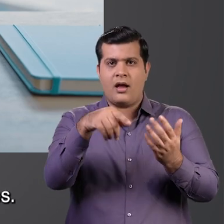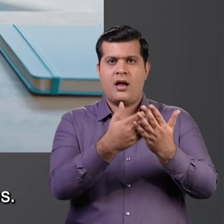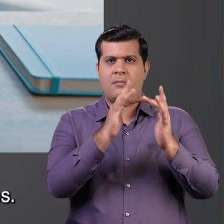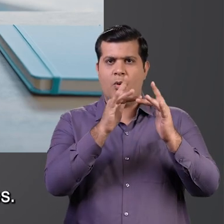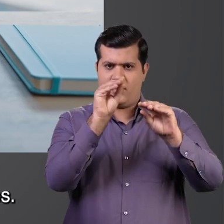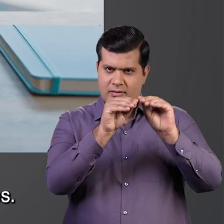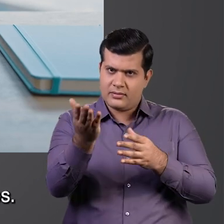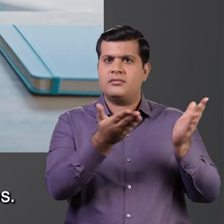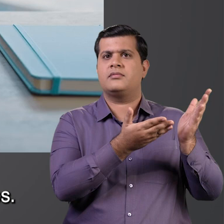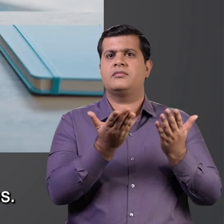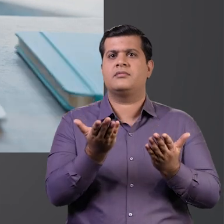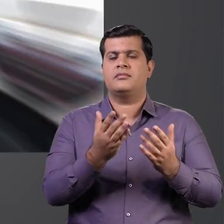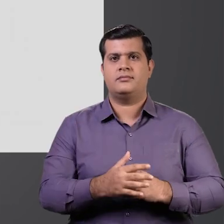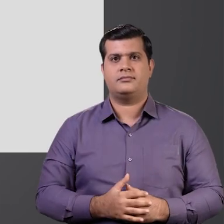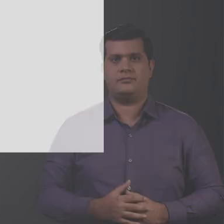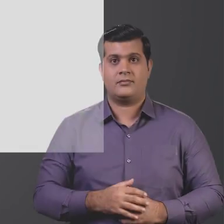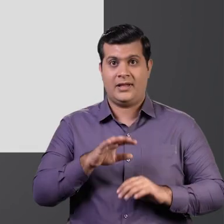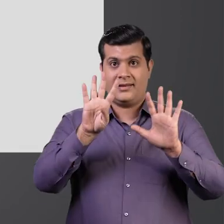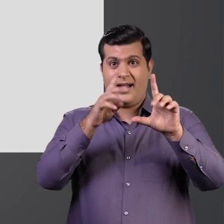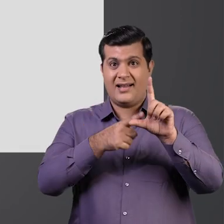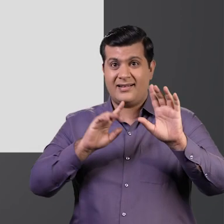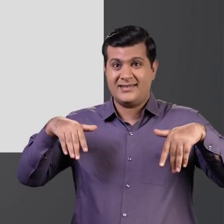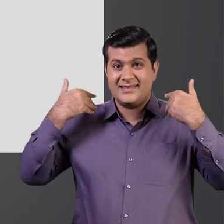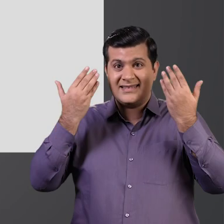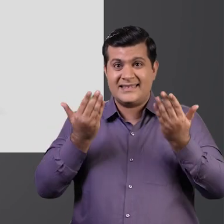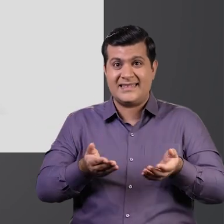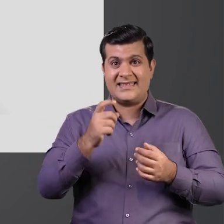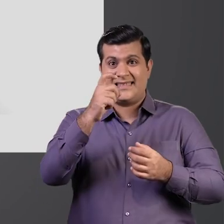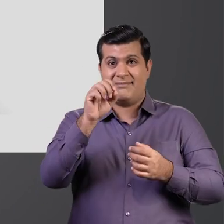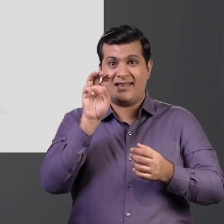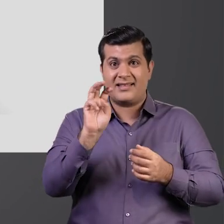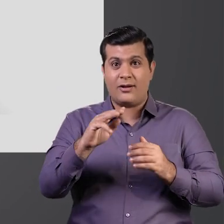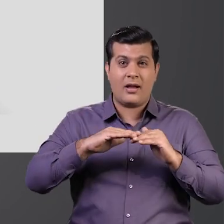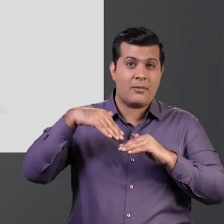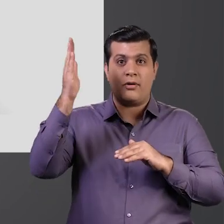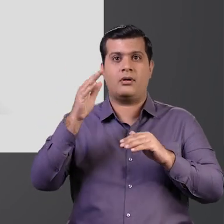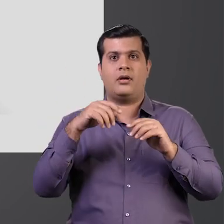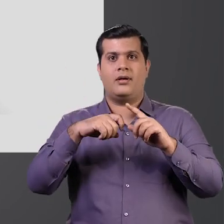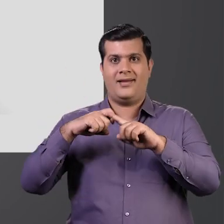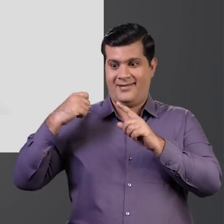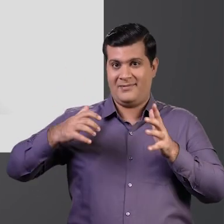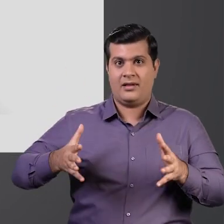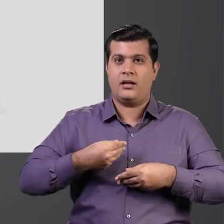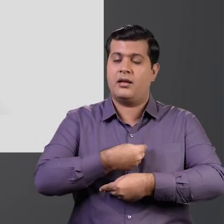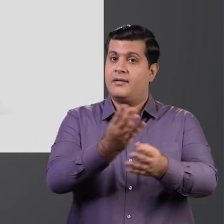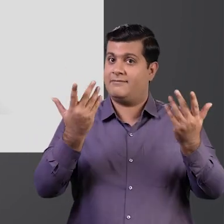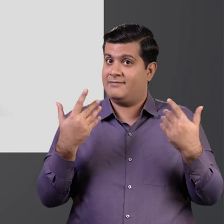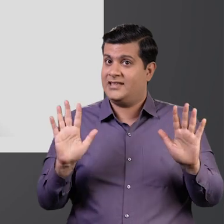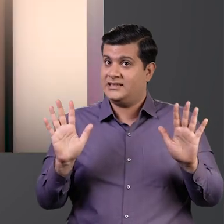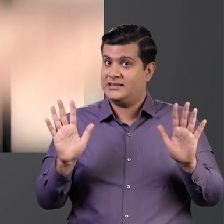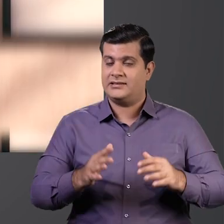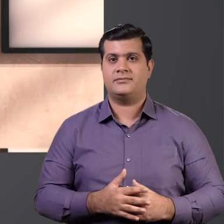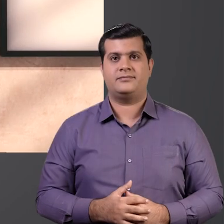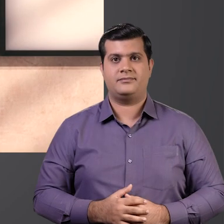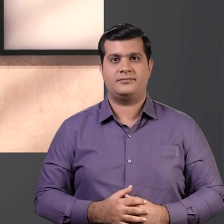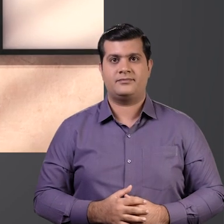लिए ओनलाइन आवेदन कर सकते हैं गत नौ बर्षों में सत्तर हजार से ज्यादा टीलेम किट्स वितरित किये जा चुके हैं